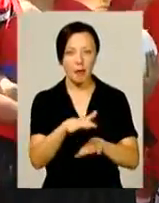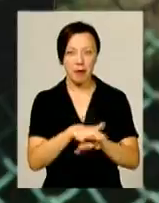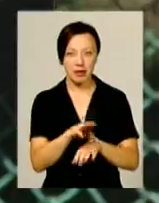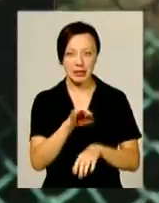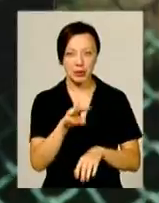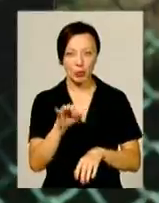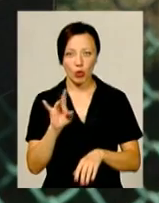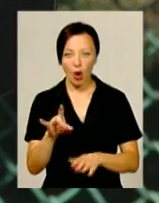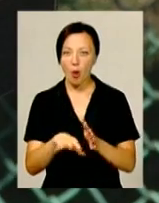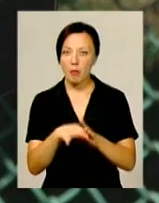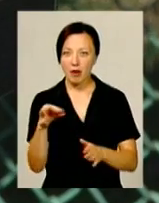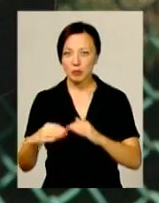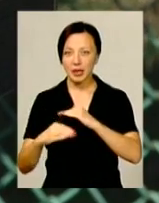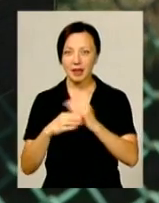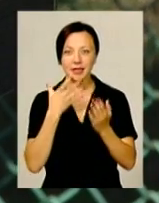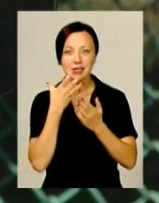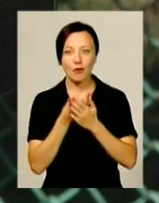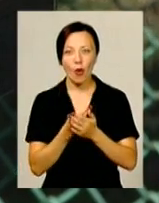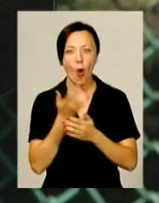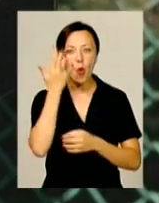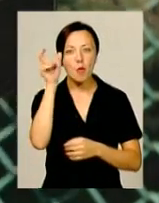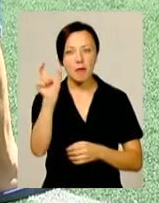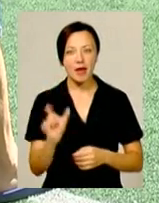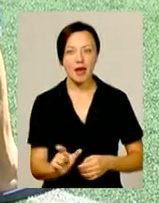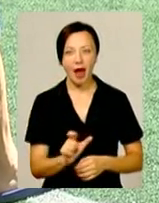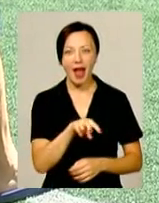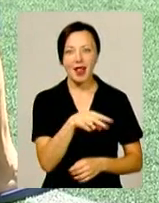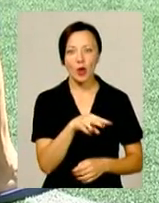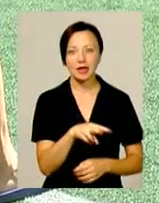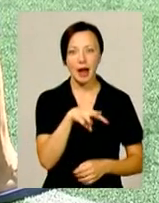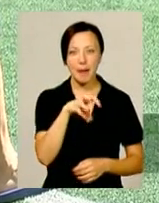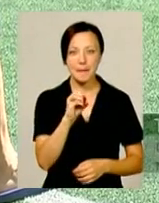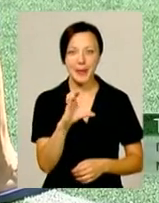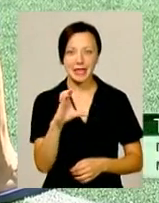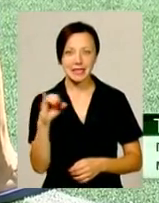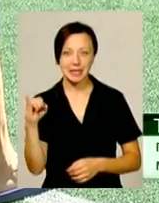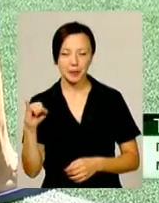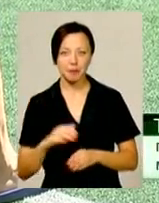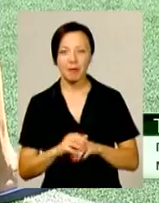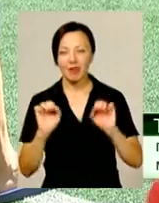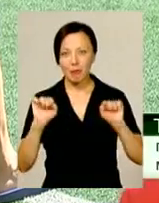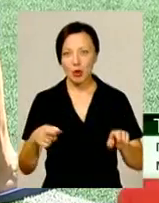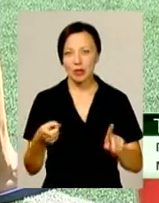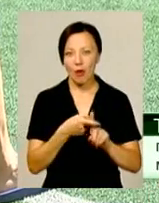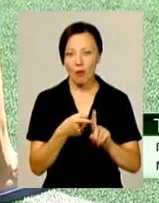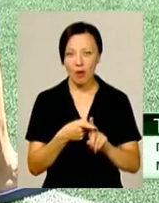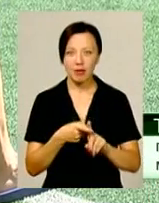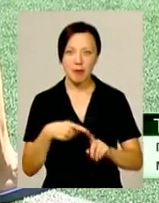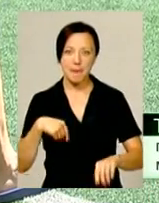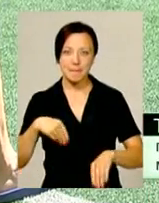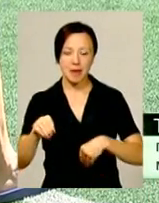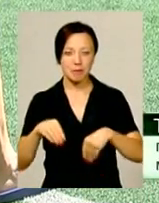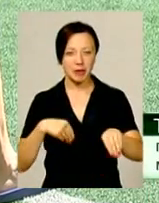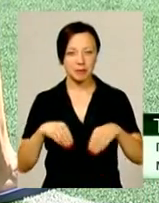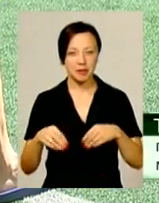Обрав її, щоб рівнятися на свого кумира – Ліонеля Месі. Просто тут можна забивати голи, давить паси і